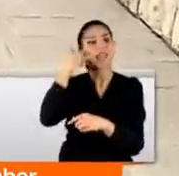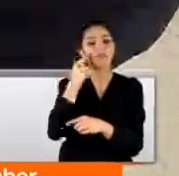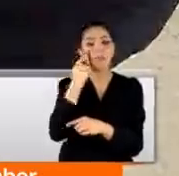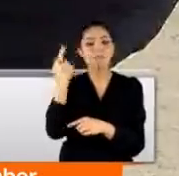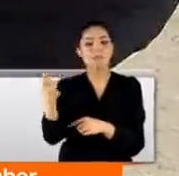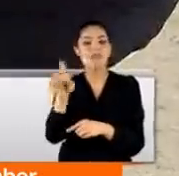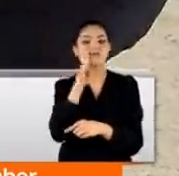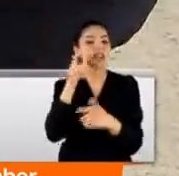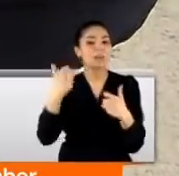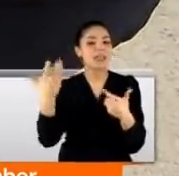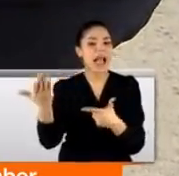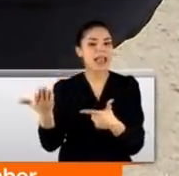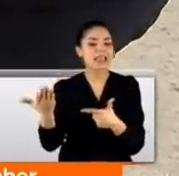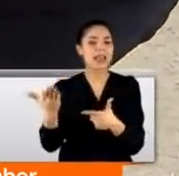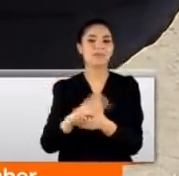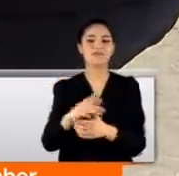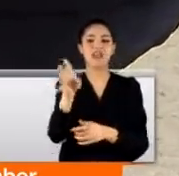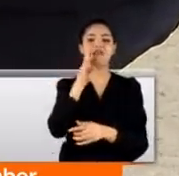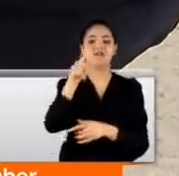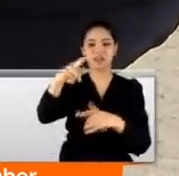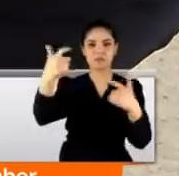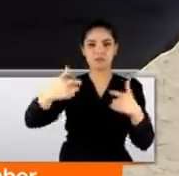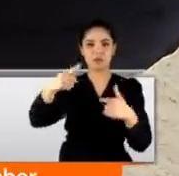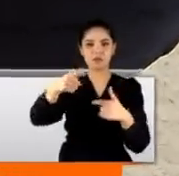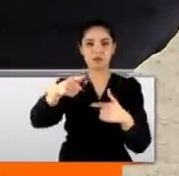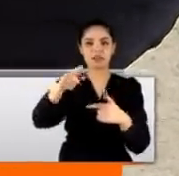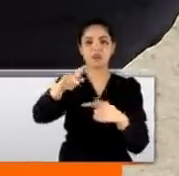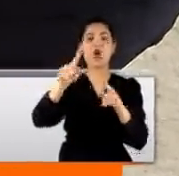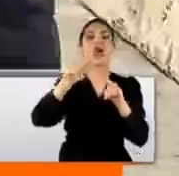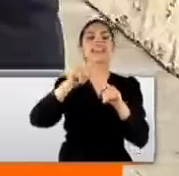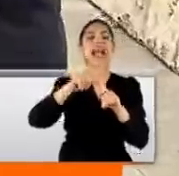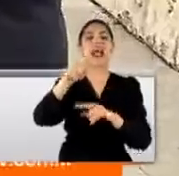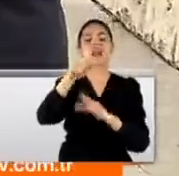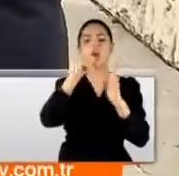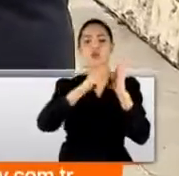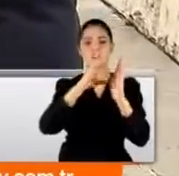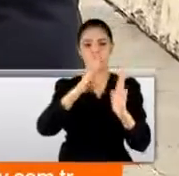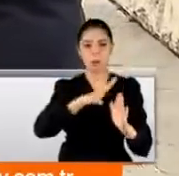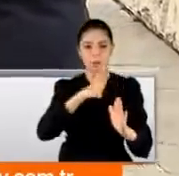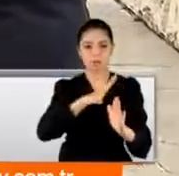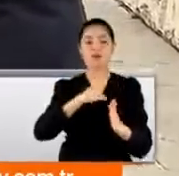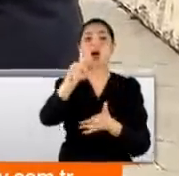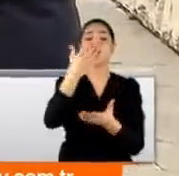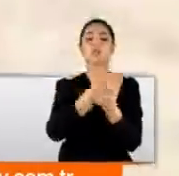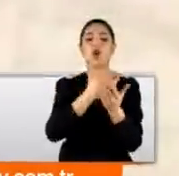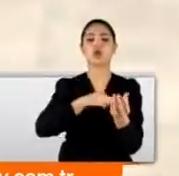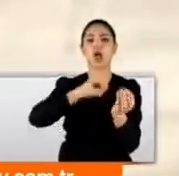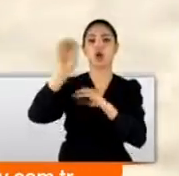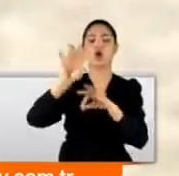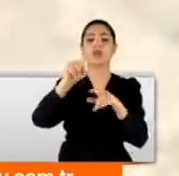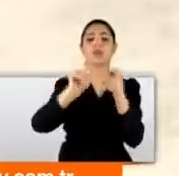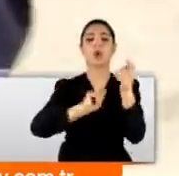WhatsApp'ınız nerede? Burada. WhatsApp burada. Burada sanki Telegram gördüm. Telegram var. Dosya aktarımında daha çok kullanıyoruz.